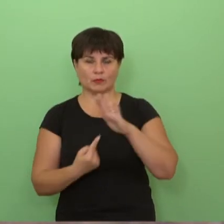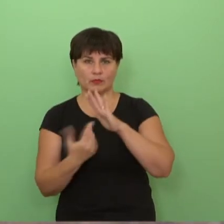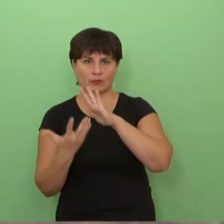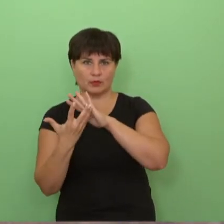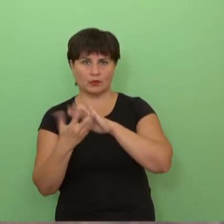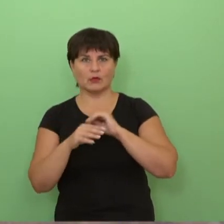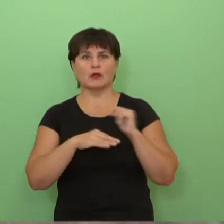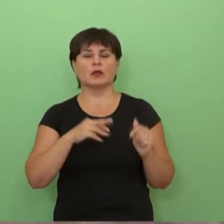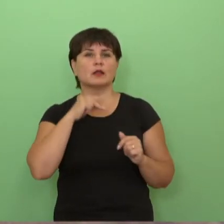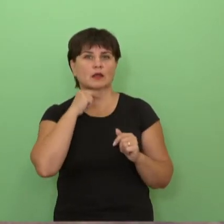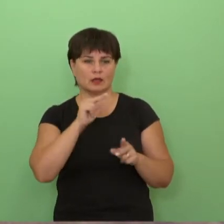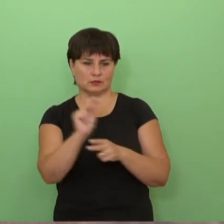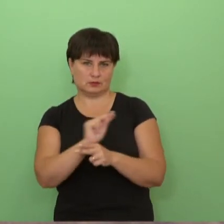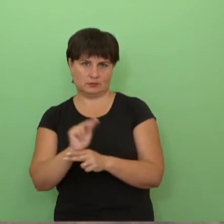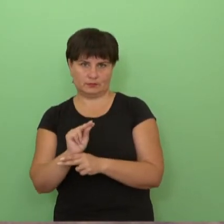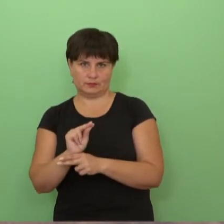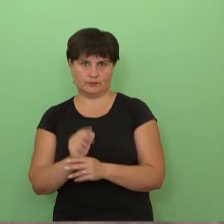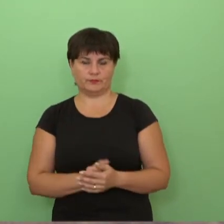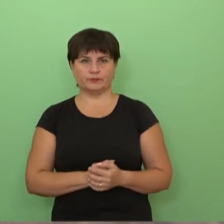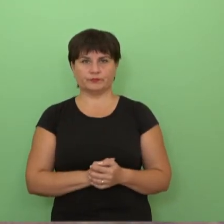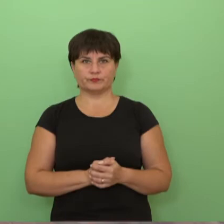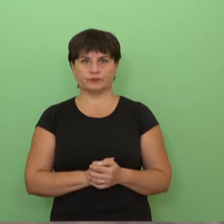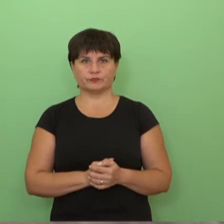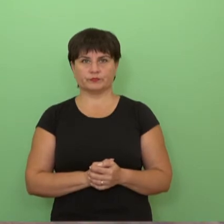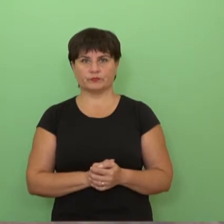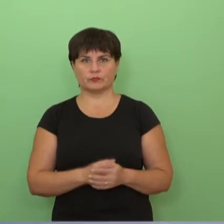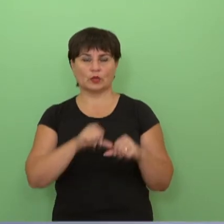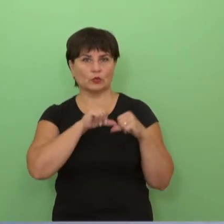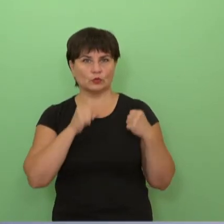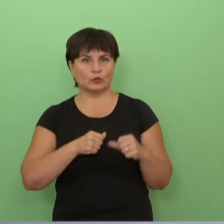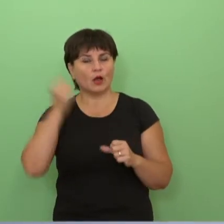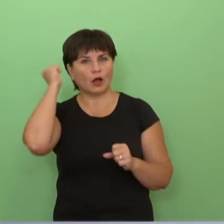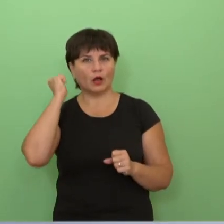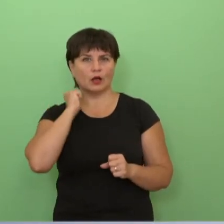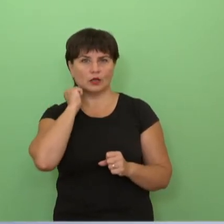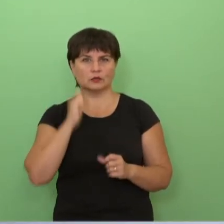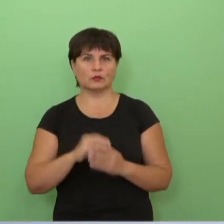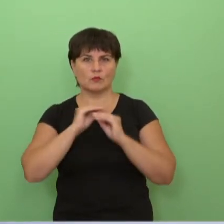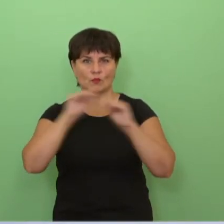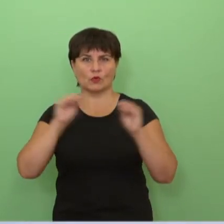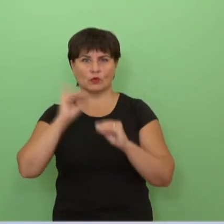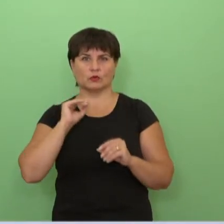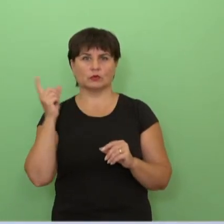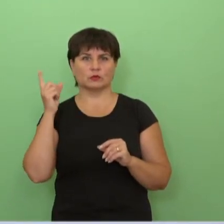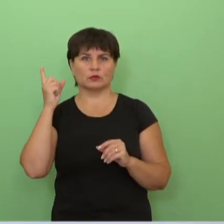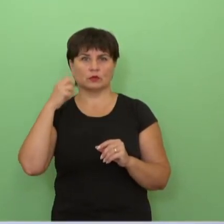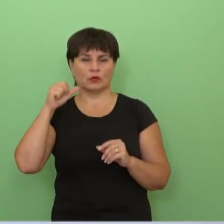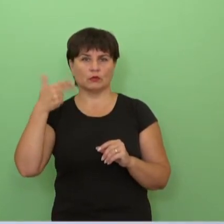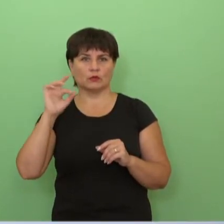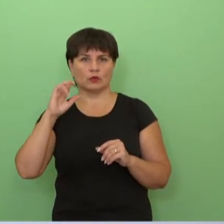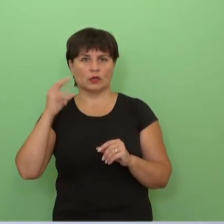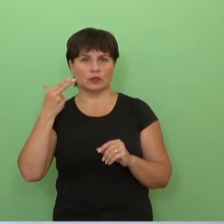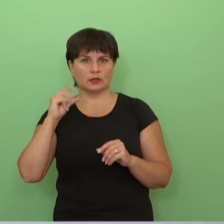tikrai nuo širdus ačiū mokytojos jūratės daug norėnės ir dangolės tumėninės tėveliams. Taip pat yra